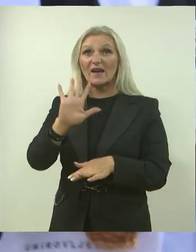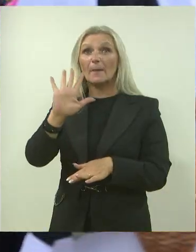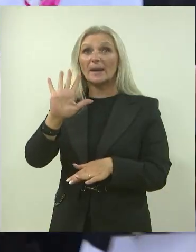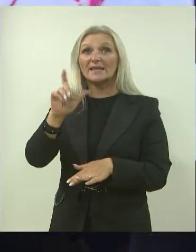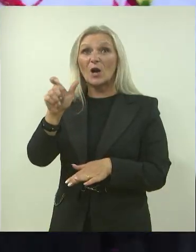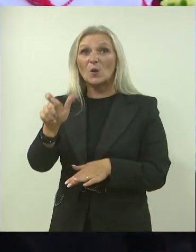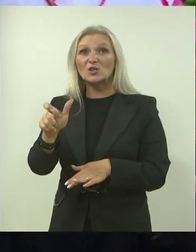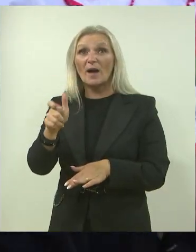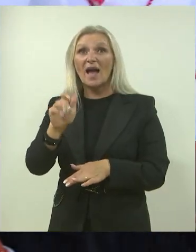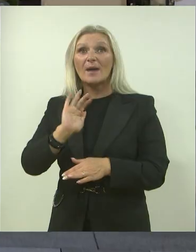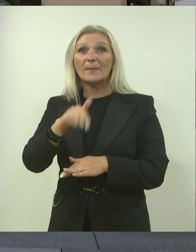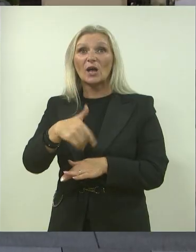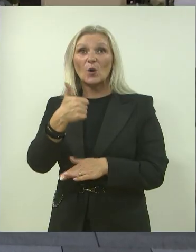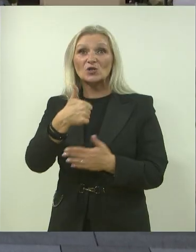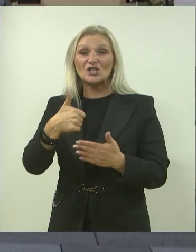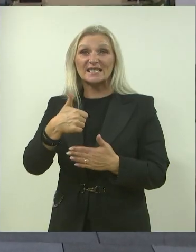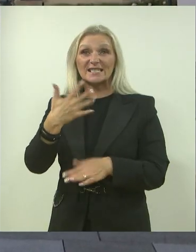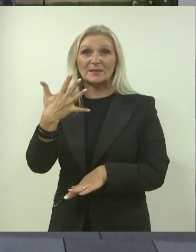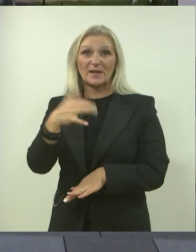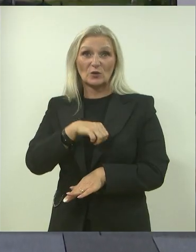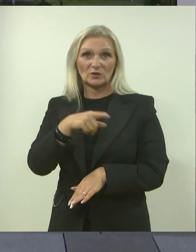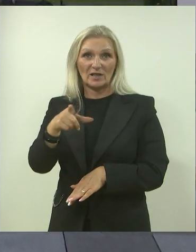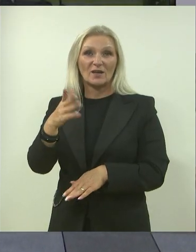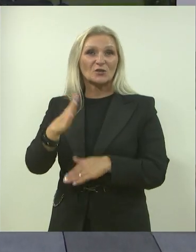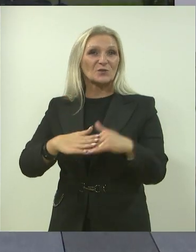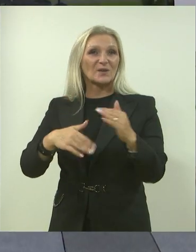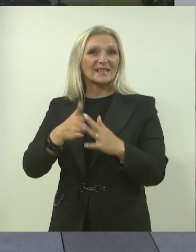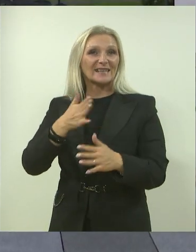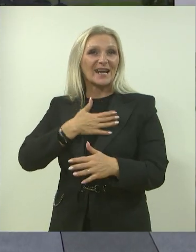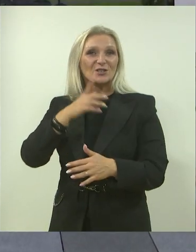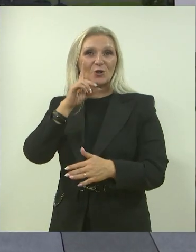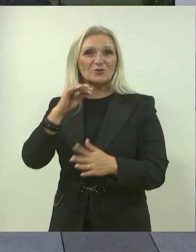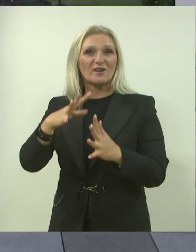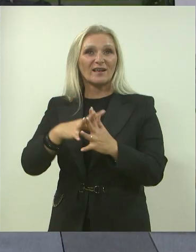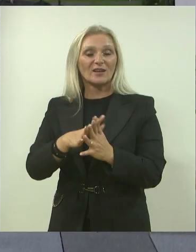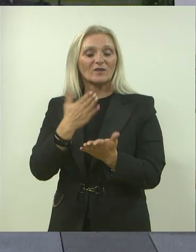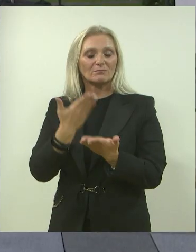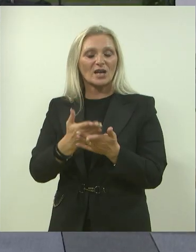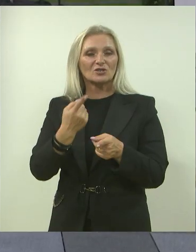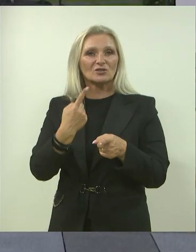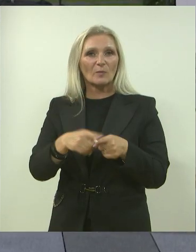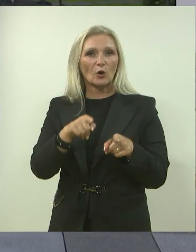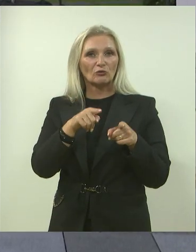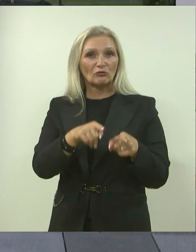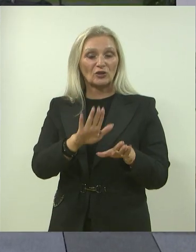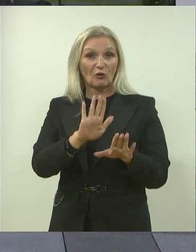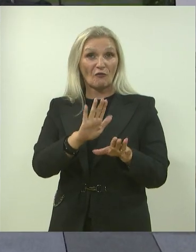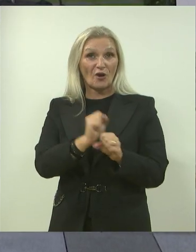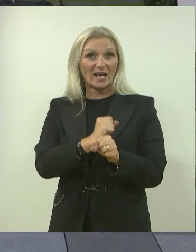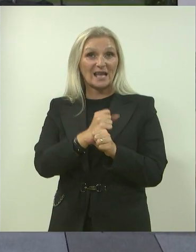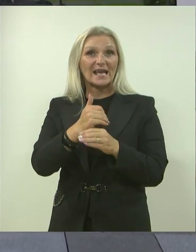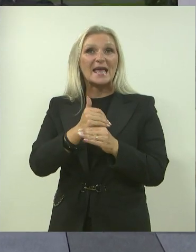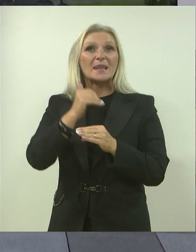starija od 65 godina. To su oni koji su gradili naše općine, gradove i županiju i upravo zbog njih i njihovog rada smo jedan od